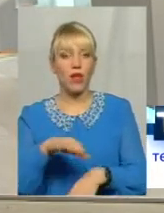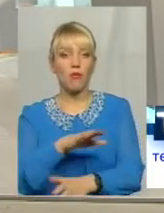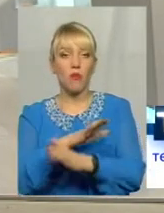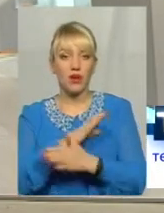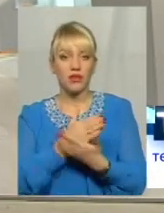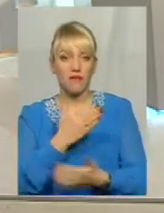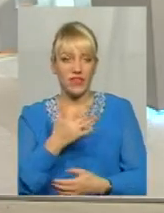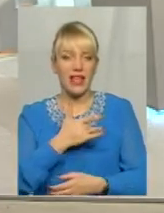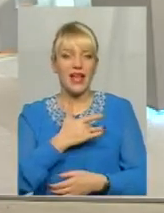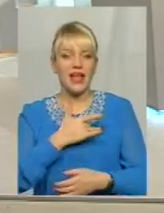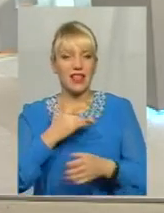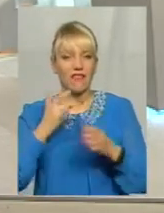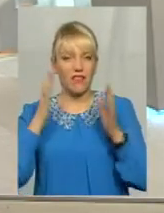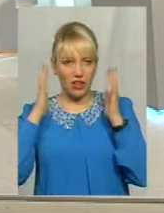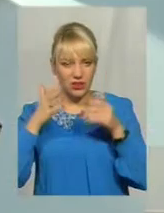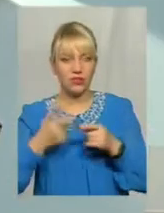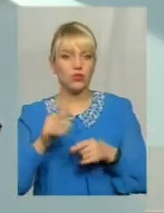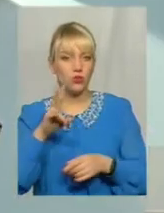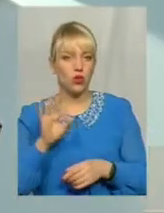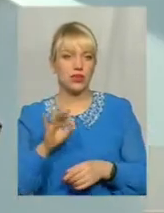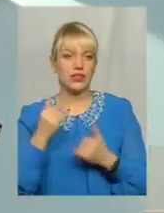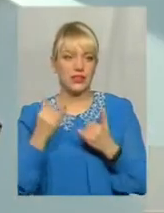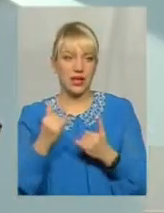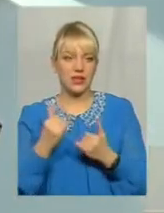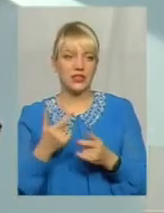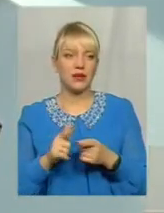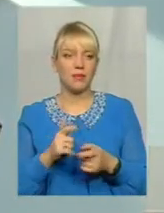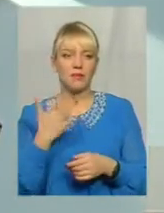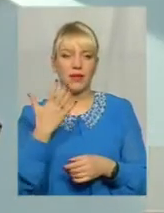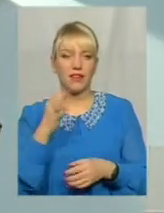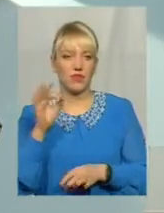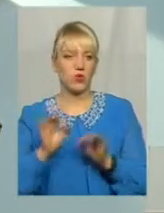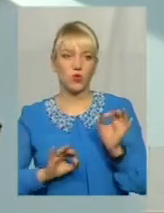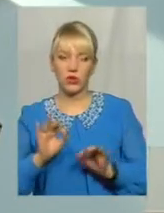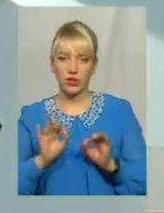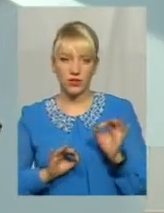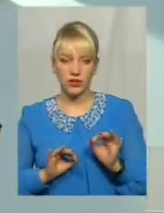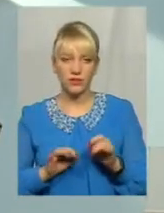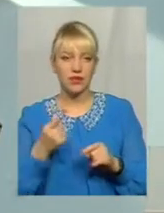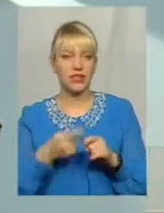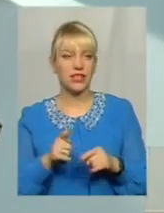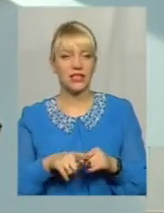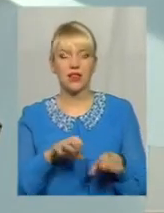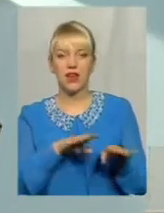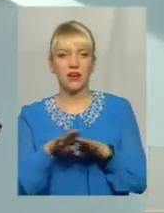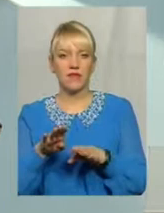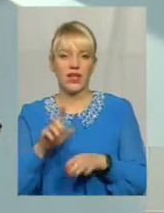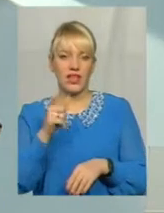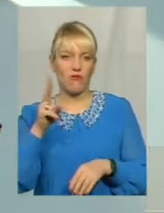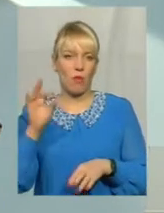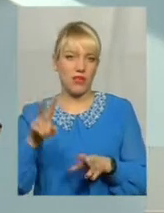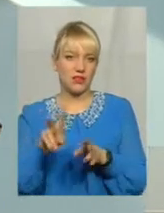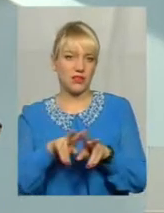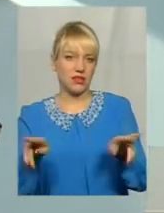міокарда То на сьогоднішній день летальність в стаціонарі складає близько 5% І це на рівні європейських показників